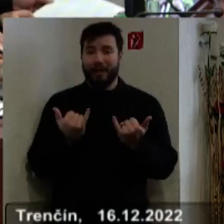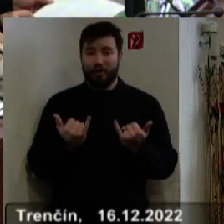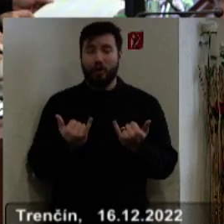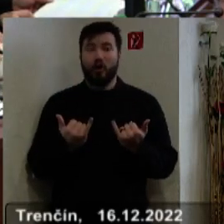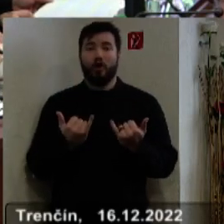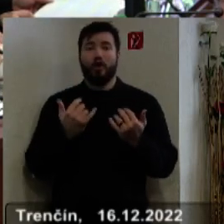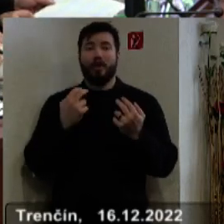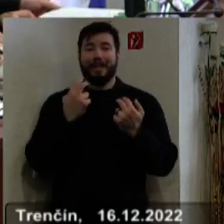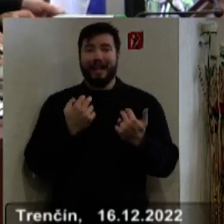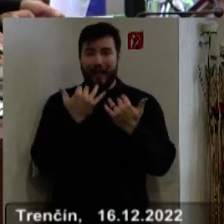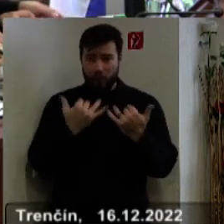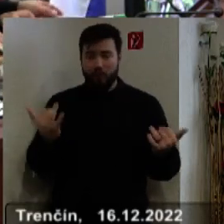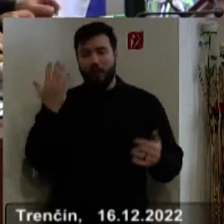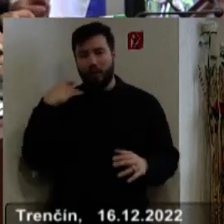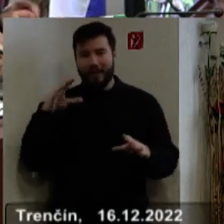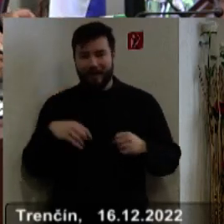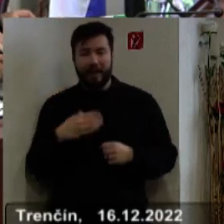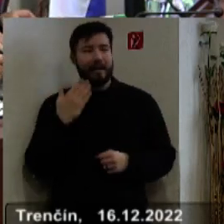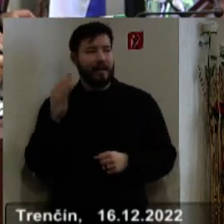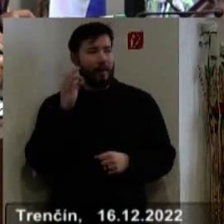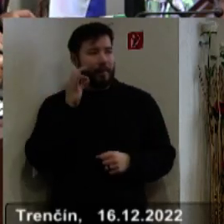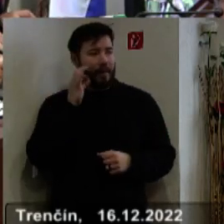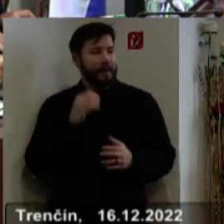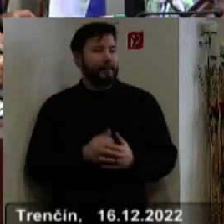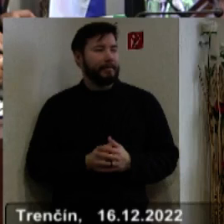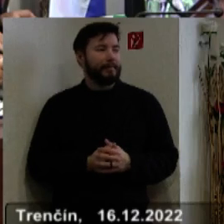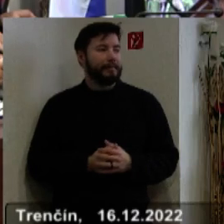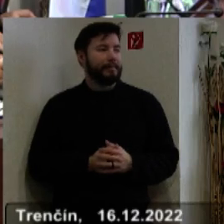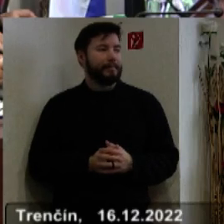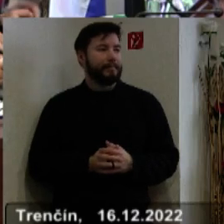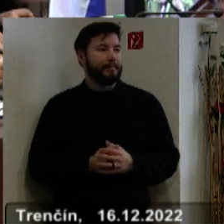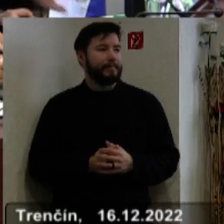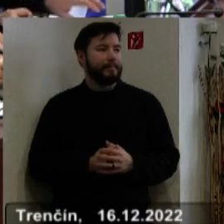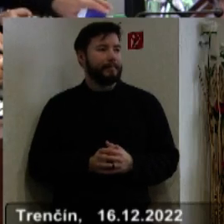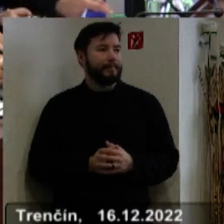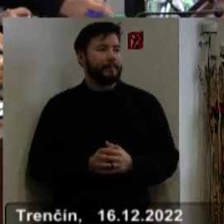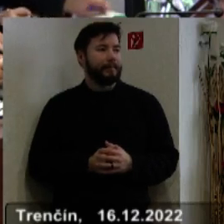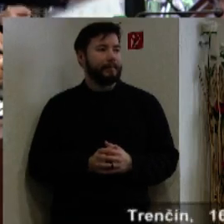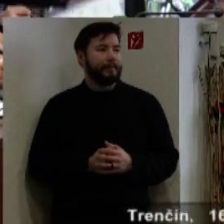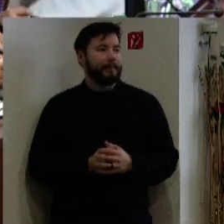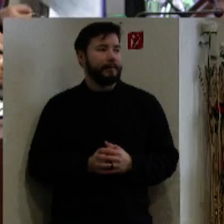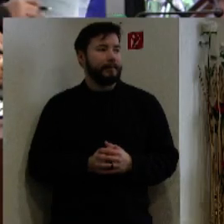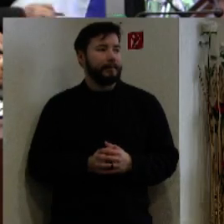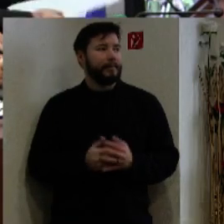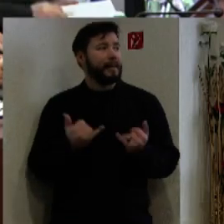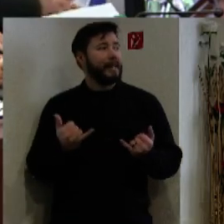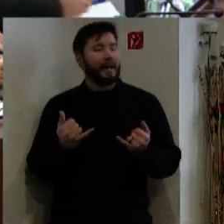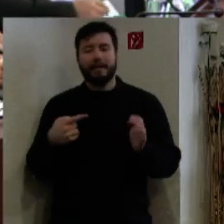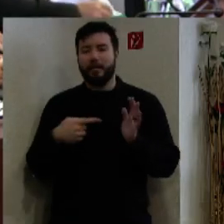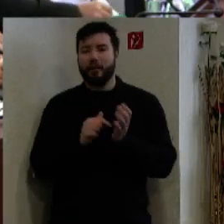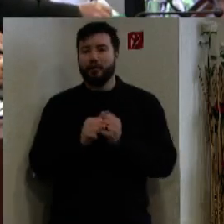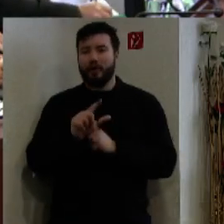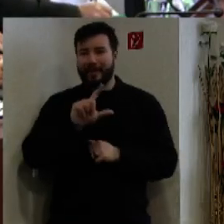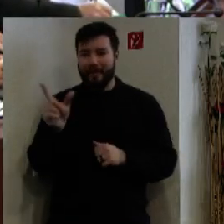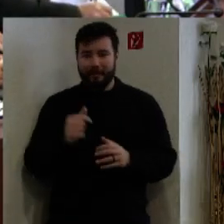sme schválili. Ďakujem veľmi pekne. Prešli by sme k bodu číslo 2,